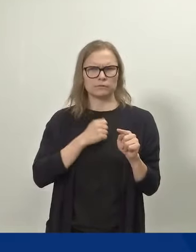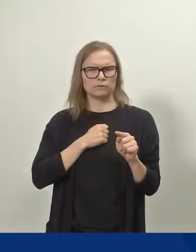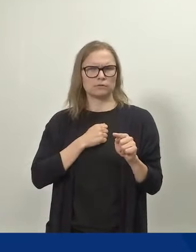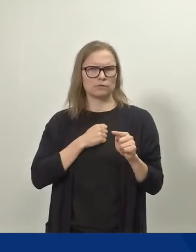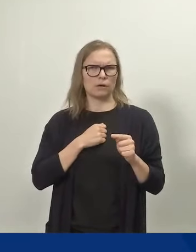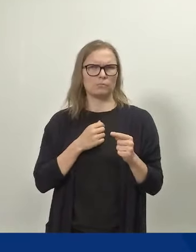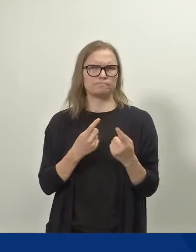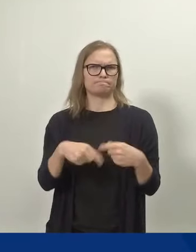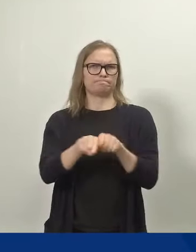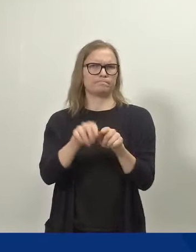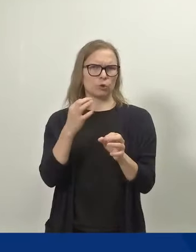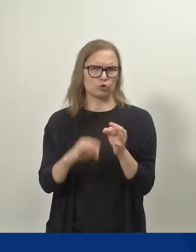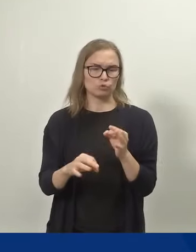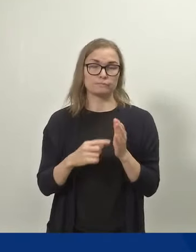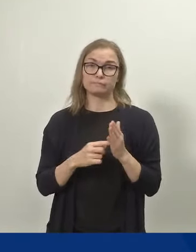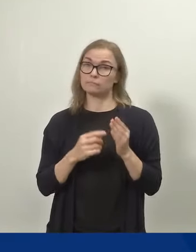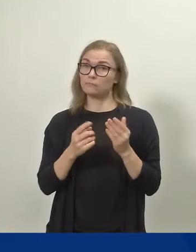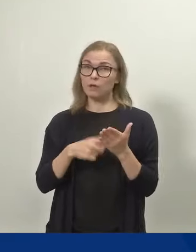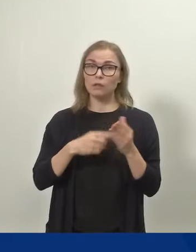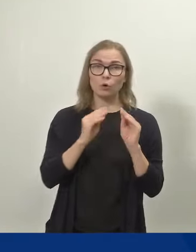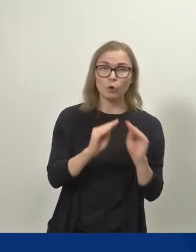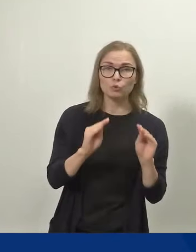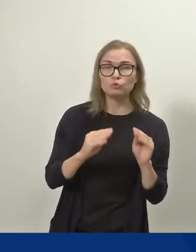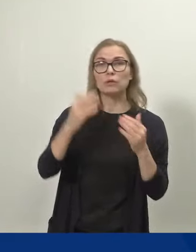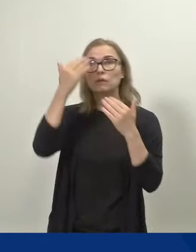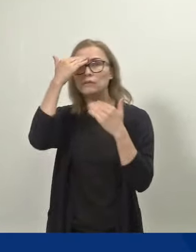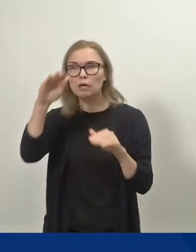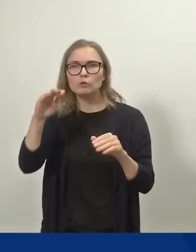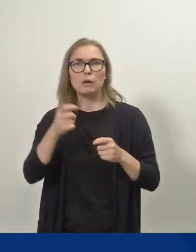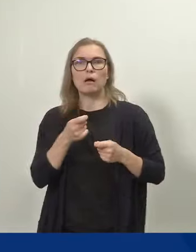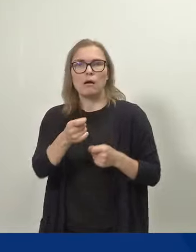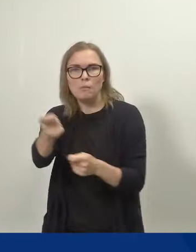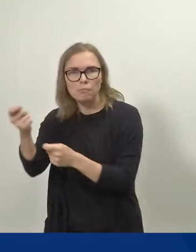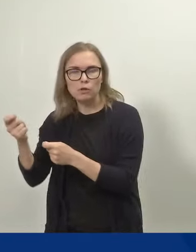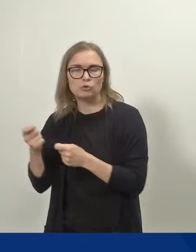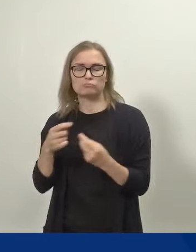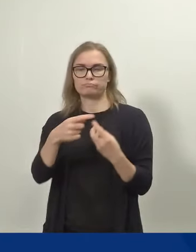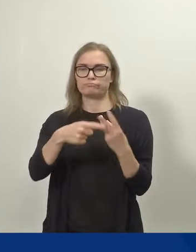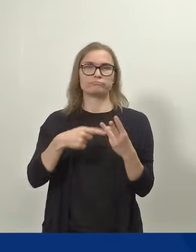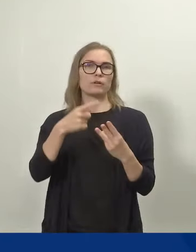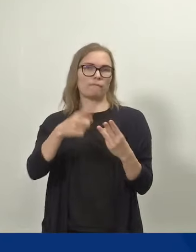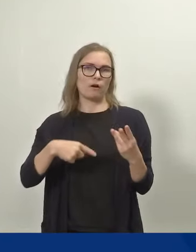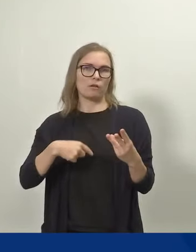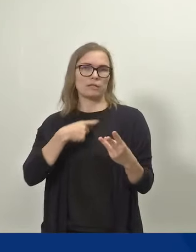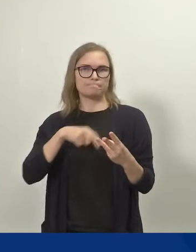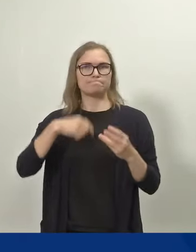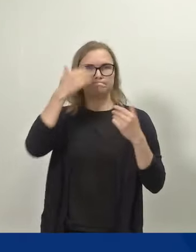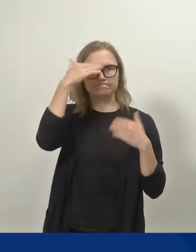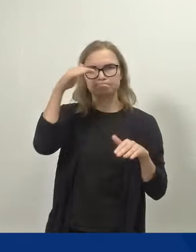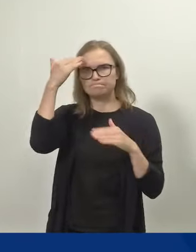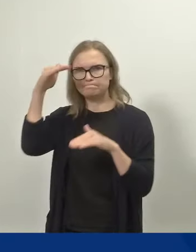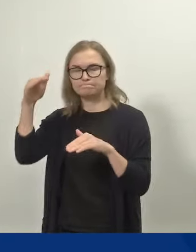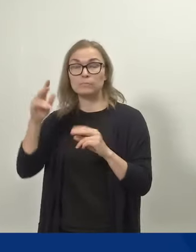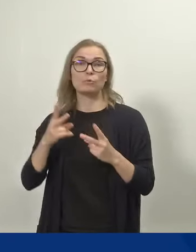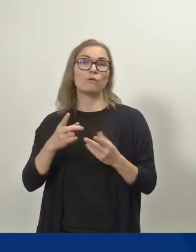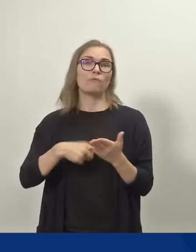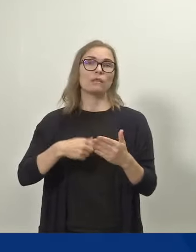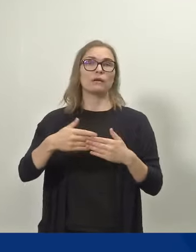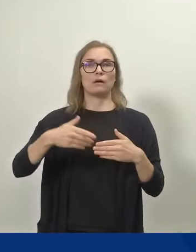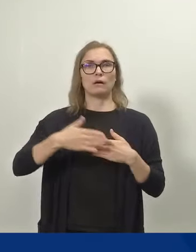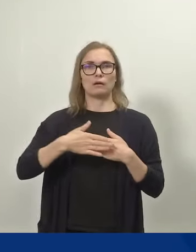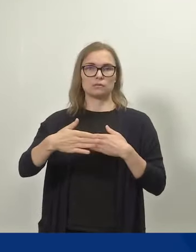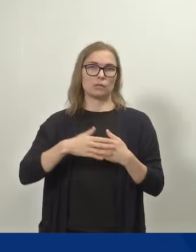koulutuksen, tiedottamisen, kampanjoinnin saralla. Me tarvitsemme asennemuutosta